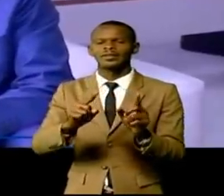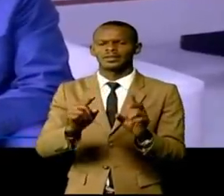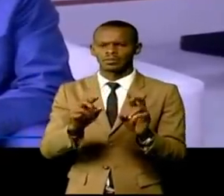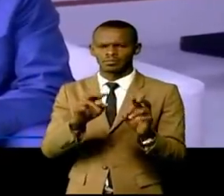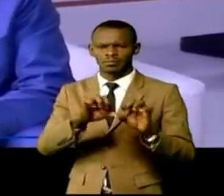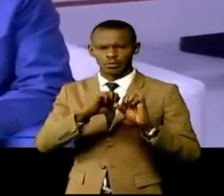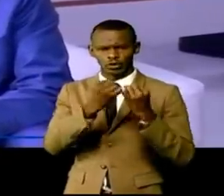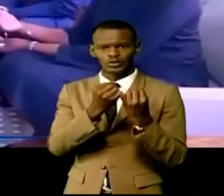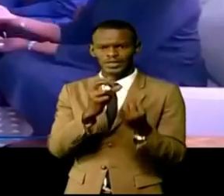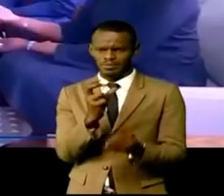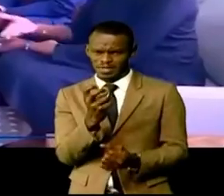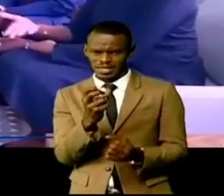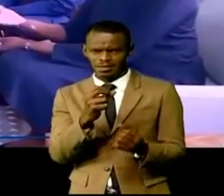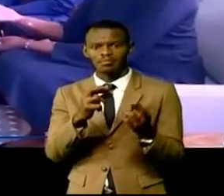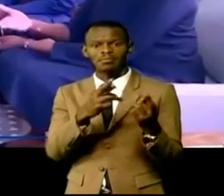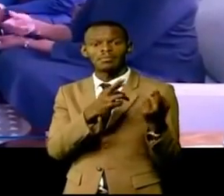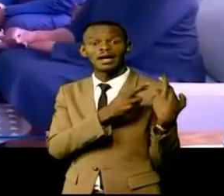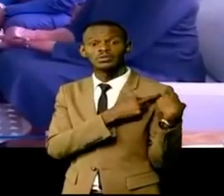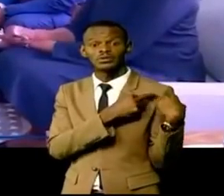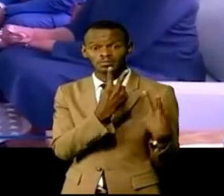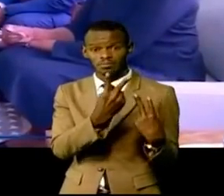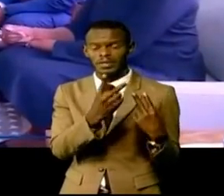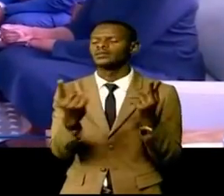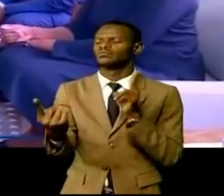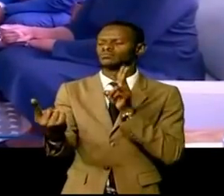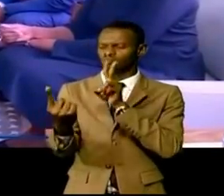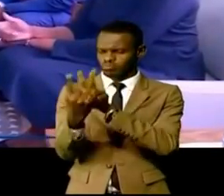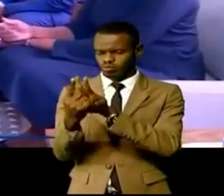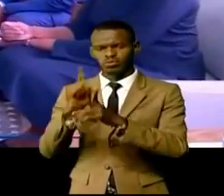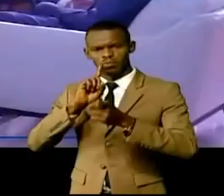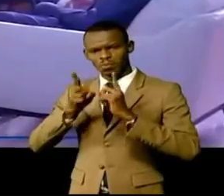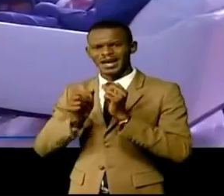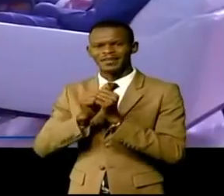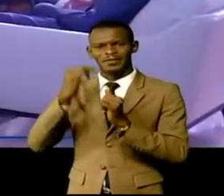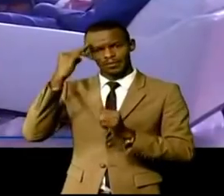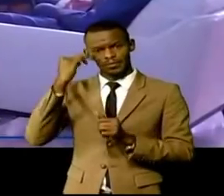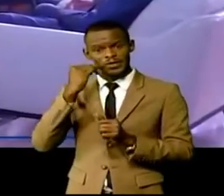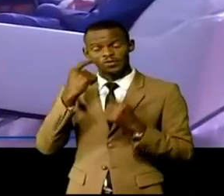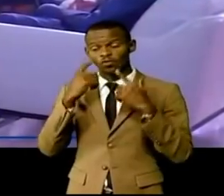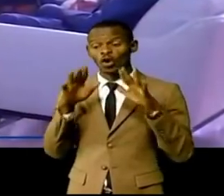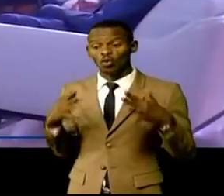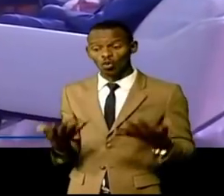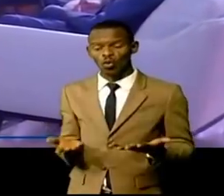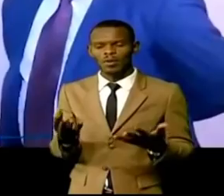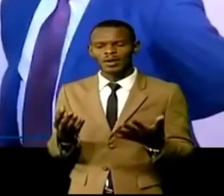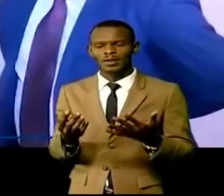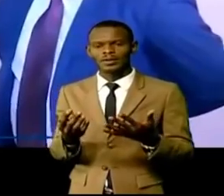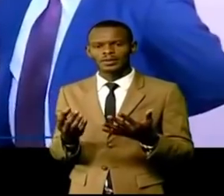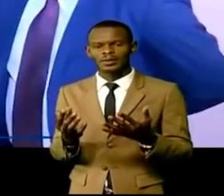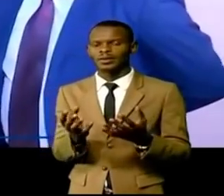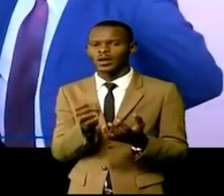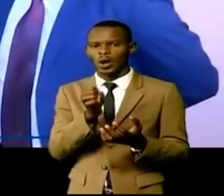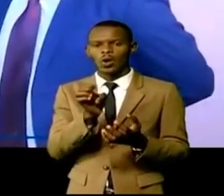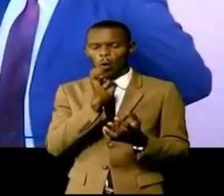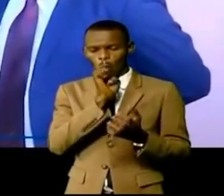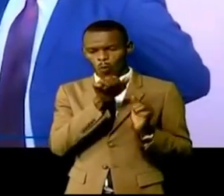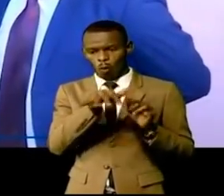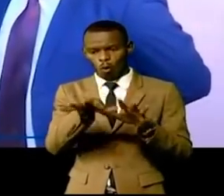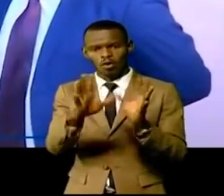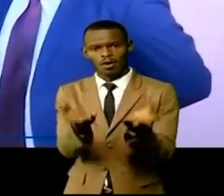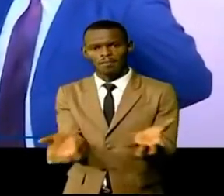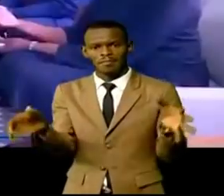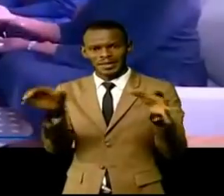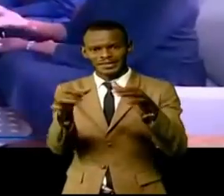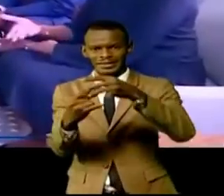450 MW à travers la réhabilitation du groupe 27 et 28 de Inga 2. Ce projet a consisté à